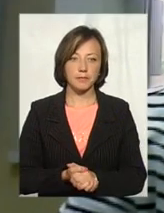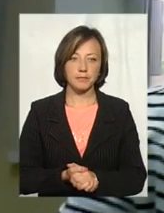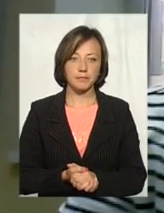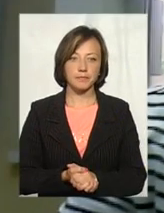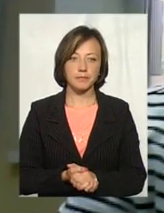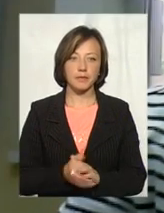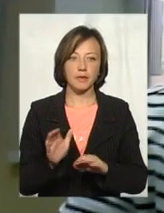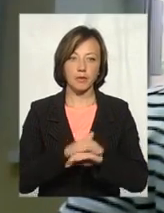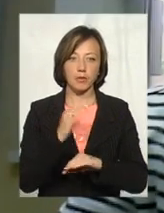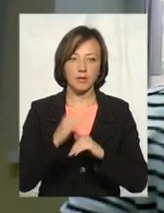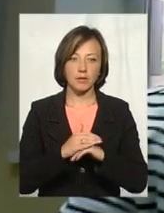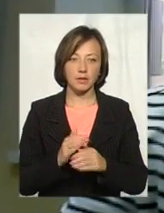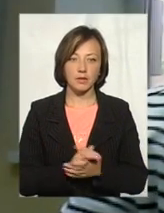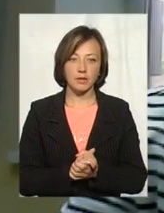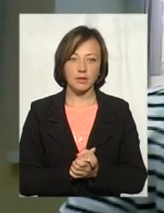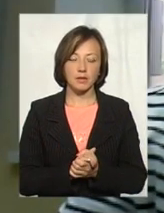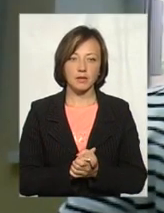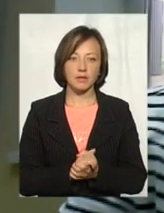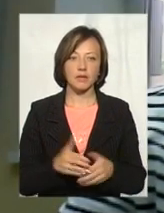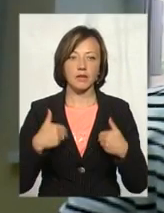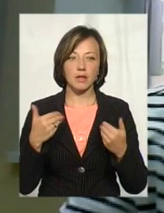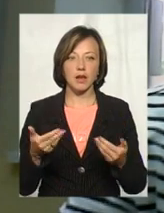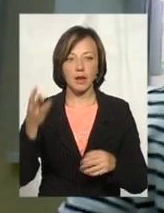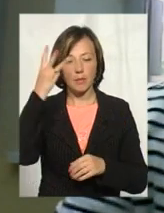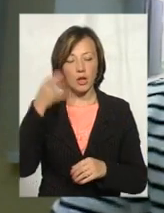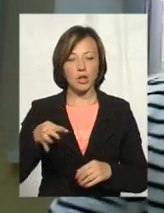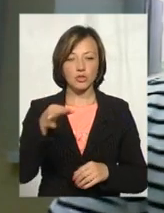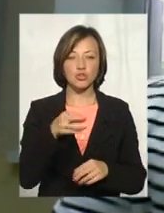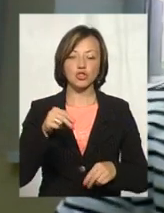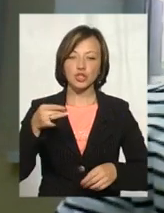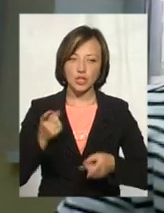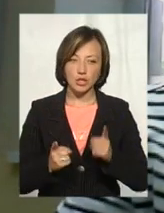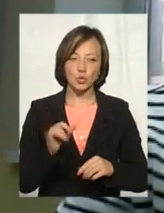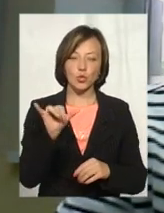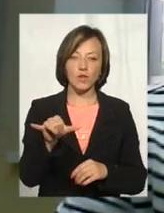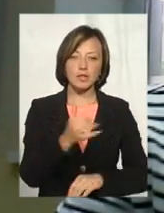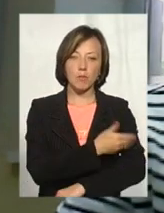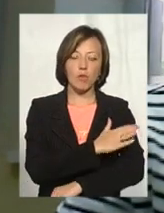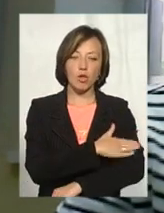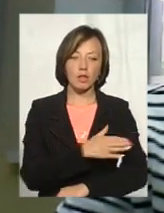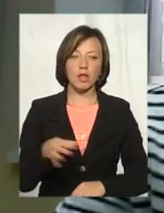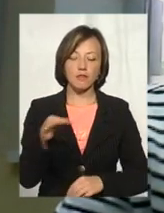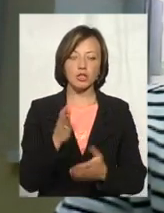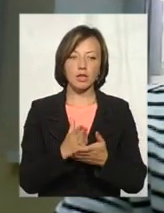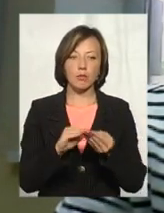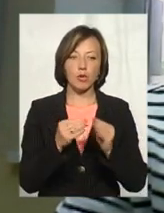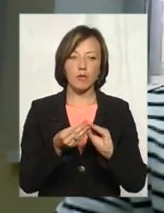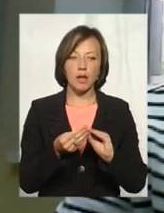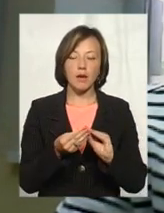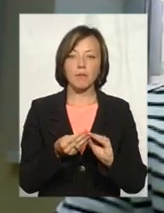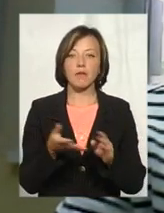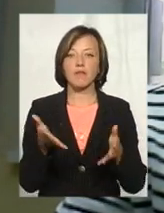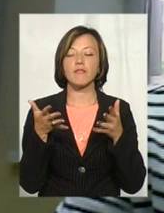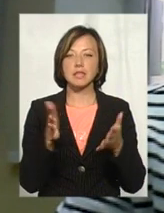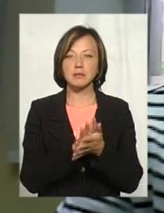Пане Юрію, доброго вечора. Вас витає, Хмельниччина. Скажіть, будь ласка, чи дійсно у вас на Полтавщині є проблема, що виявляється певні